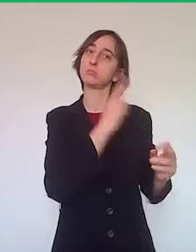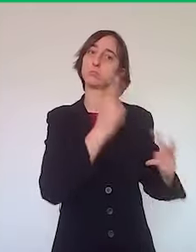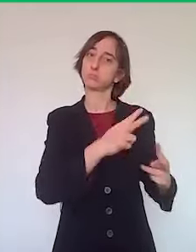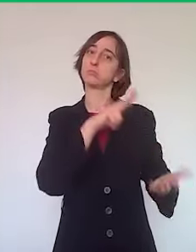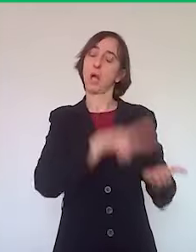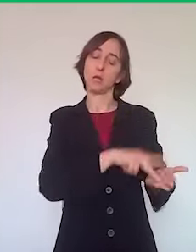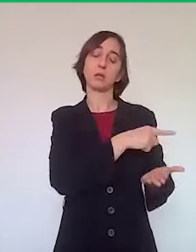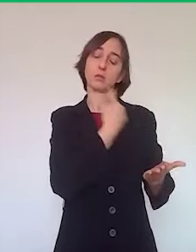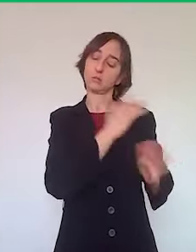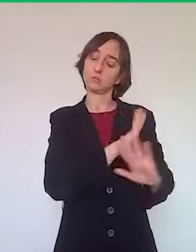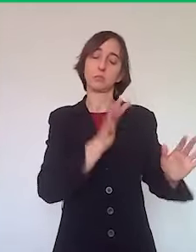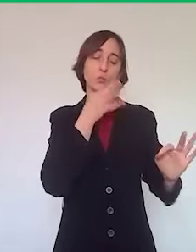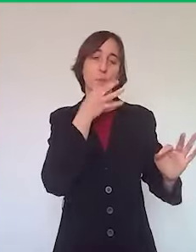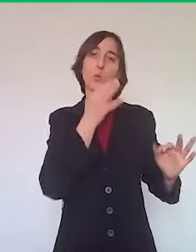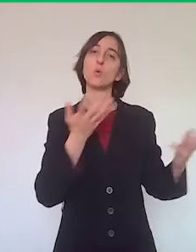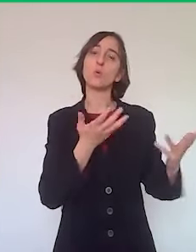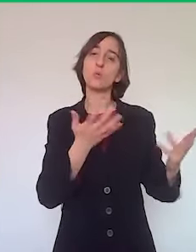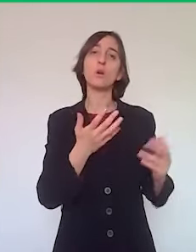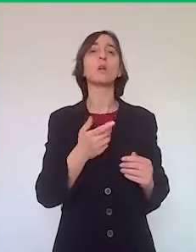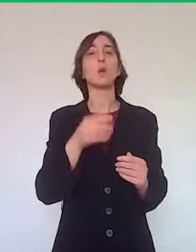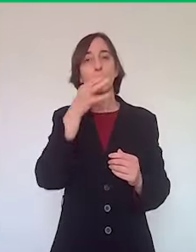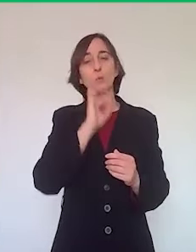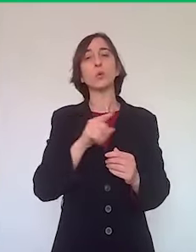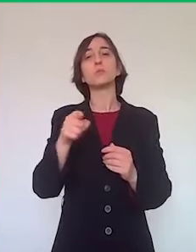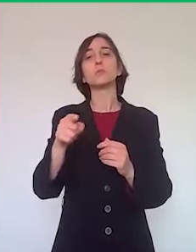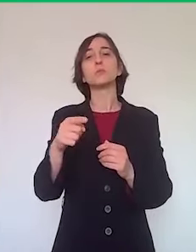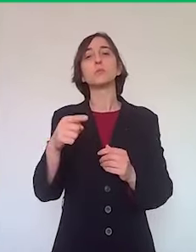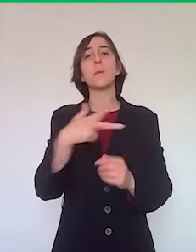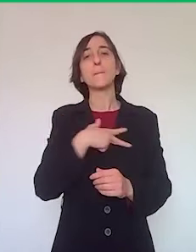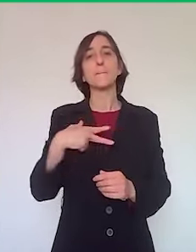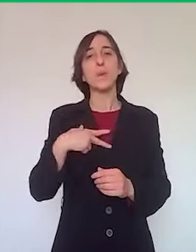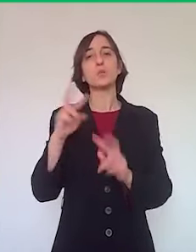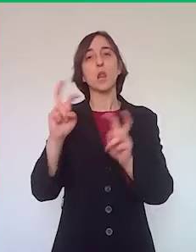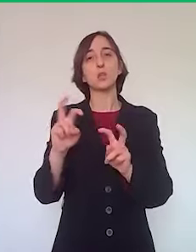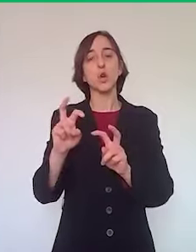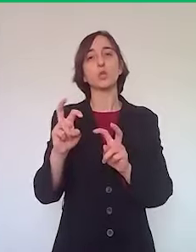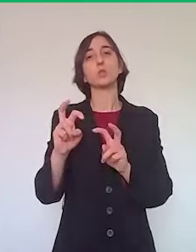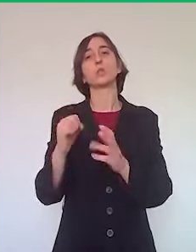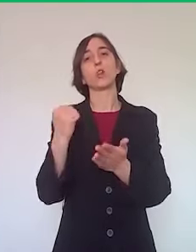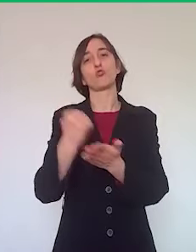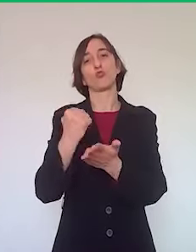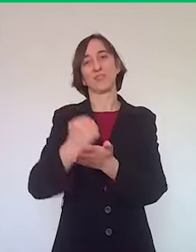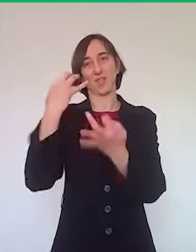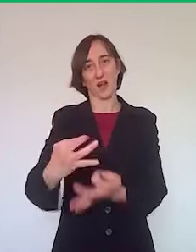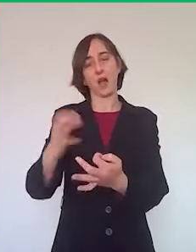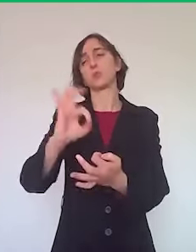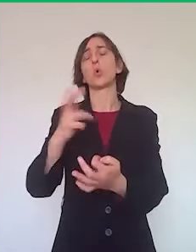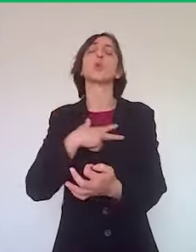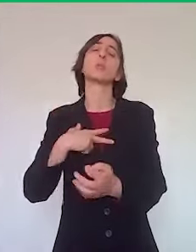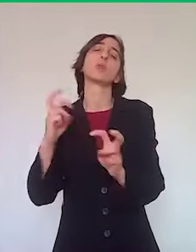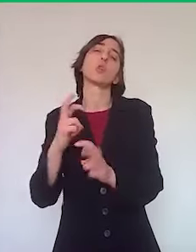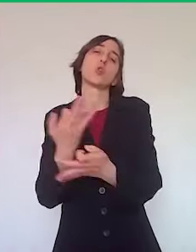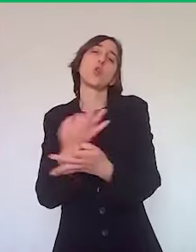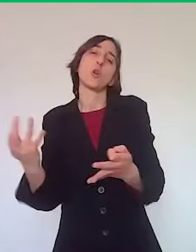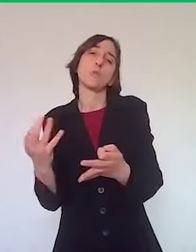ricevere anche posta elettronica certificata e anche posta elettronica normale, laddove non ci sono altre soluzioni.